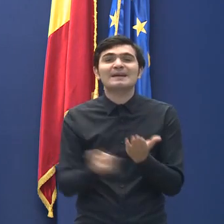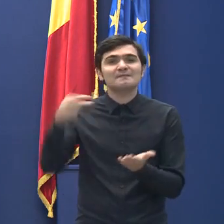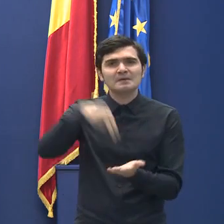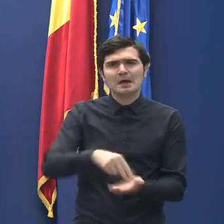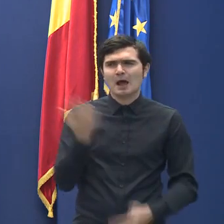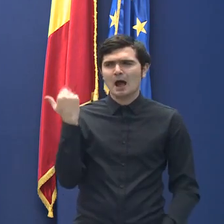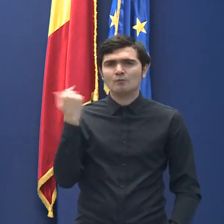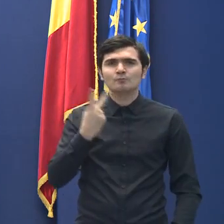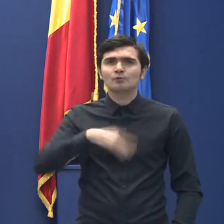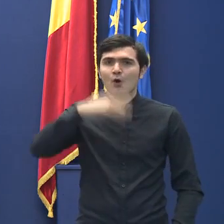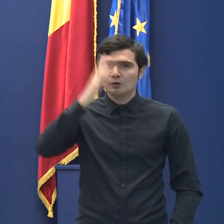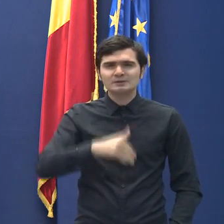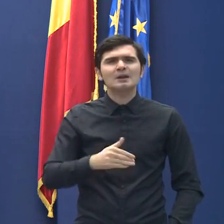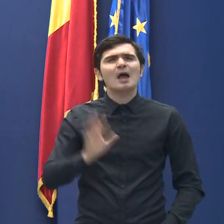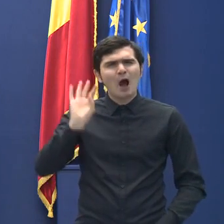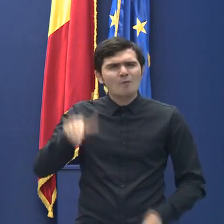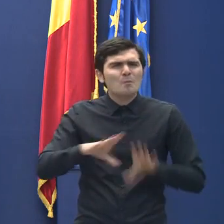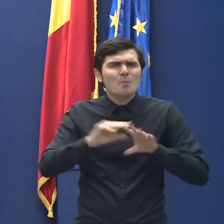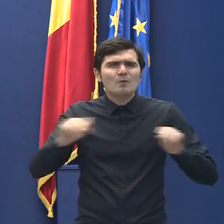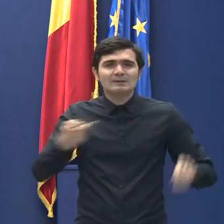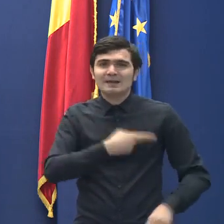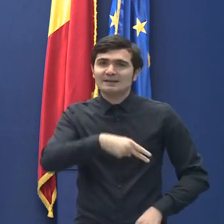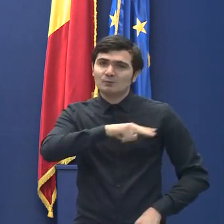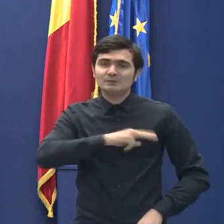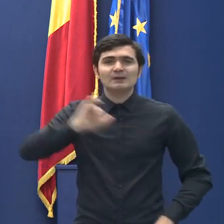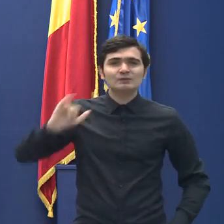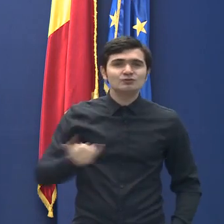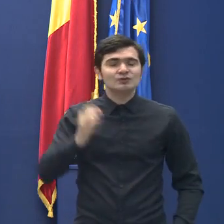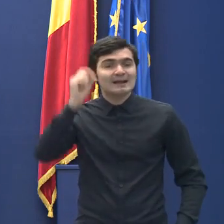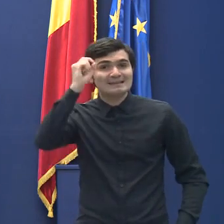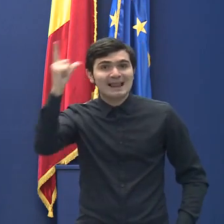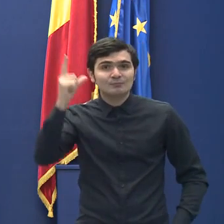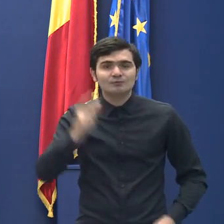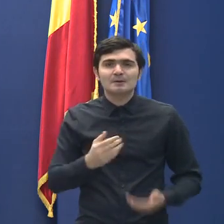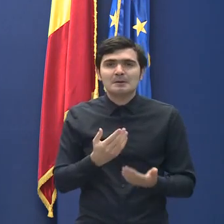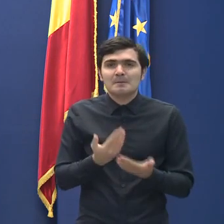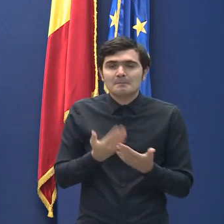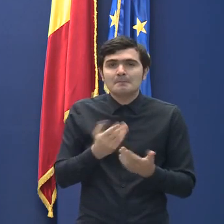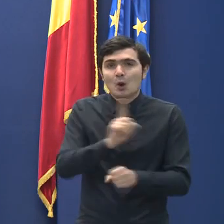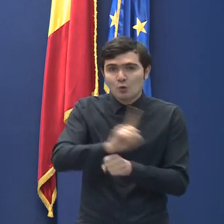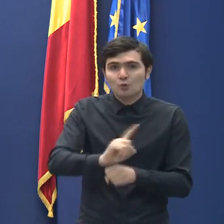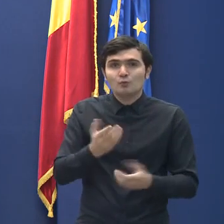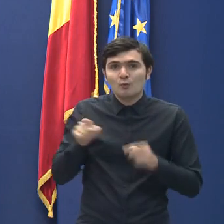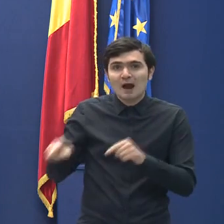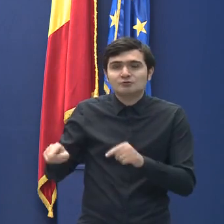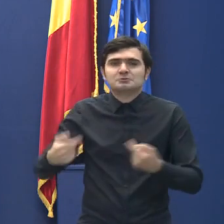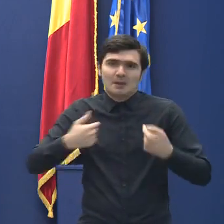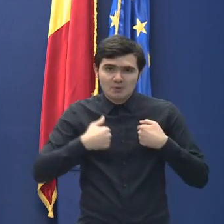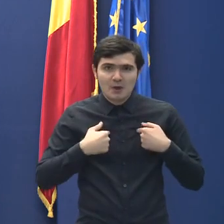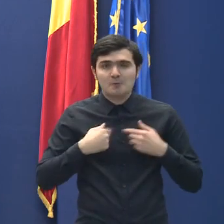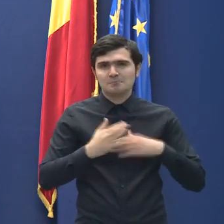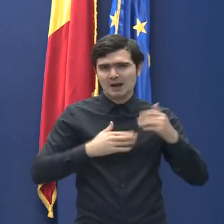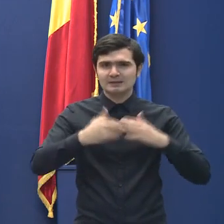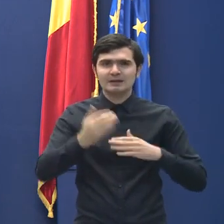zile cu multă responsabilitate și înțelepciune, lucru pentru care, în calitate de Ministru al